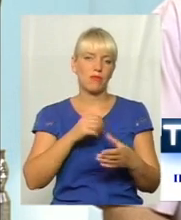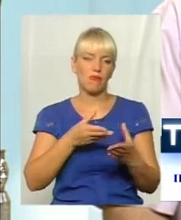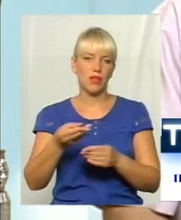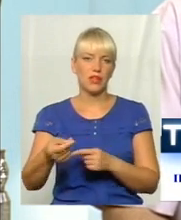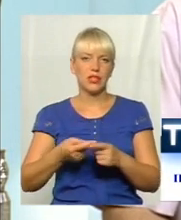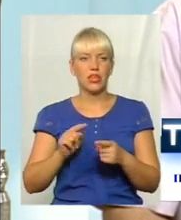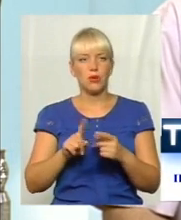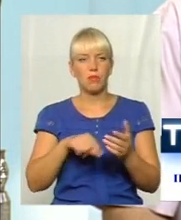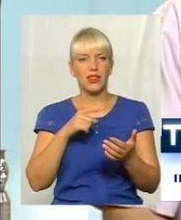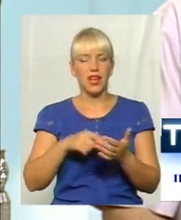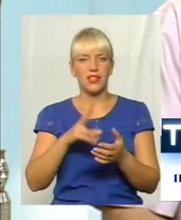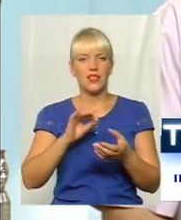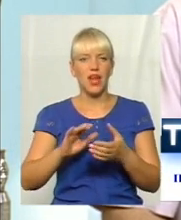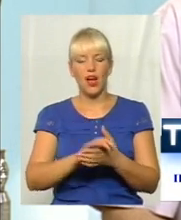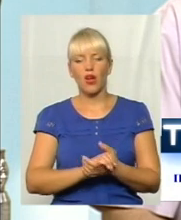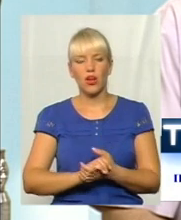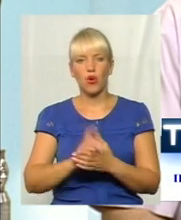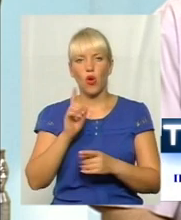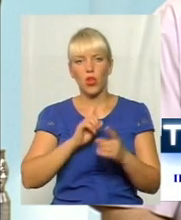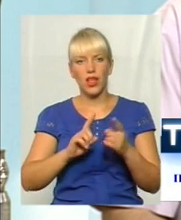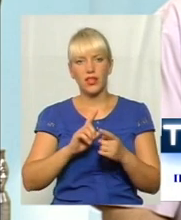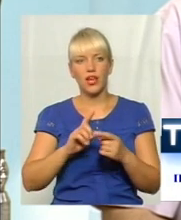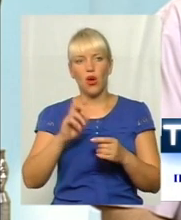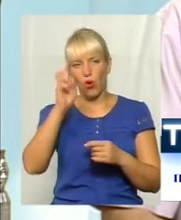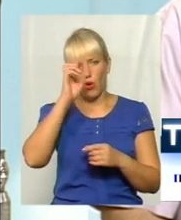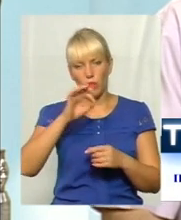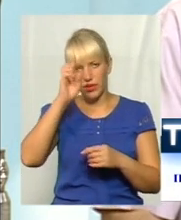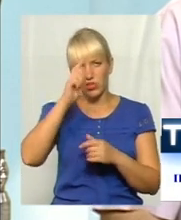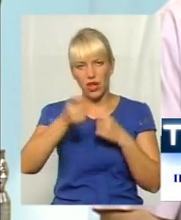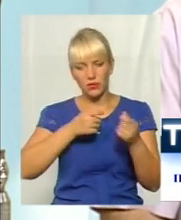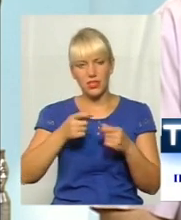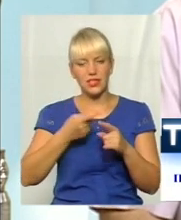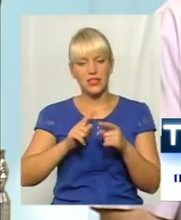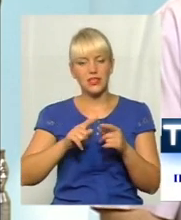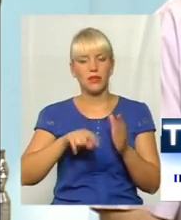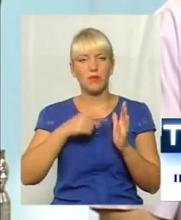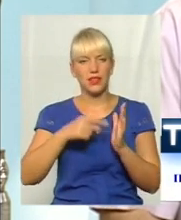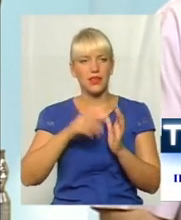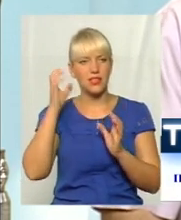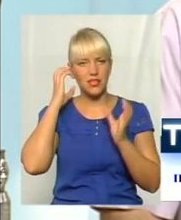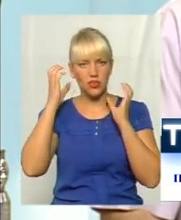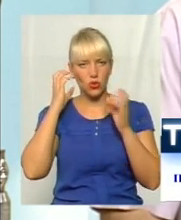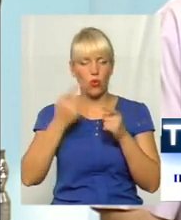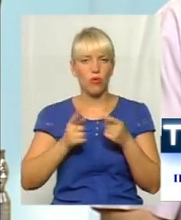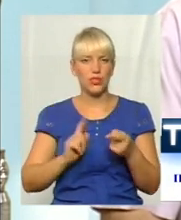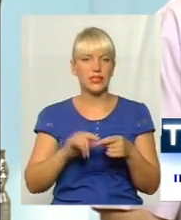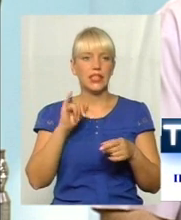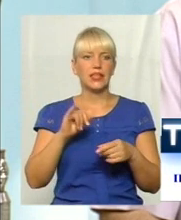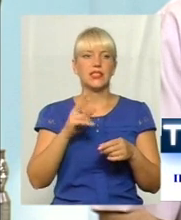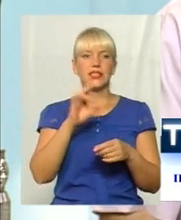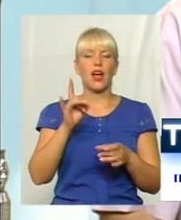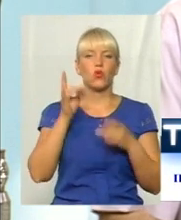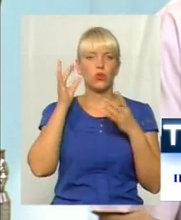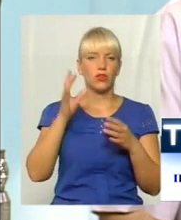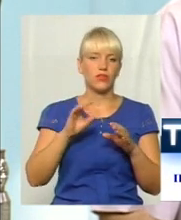питання ці, звичайно, на колегії обласної державної імістрації, це питання заслуховувалося. зрукома, я хочу вам сказати, за культові споруди.